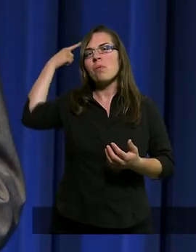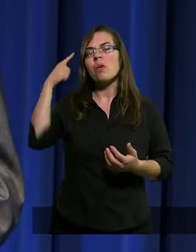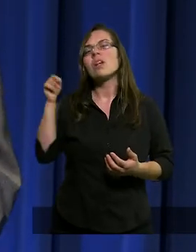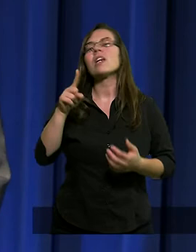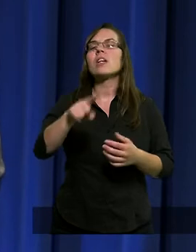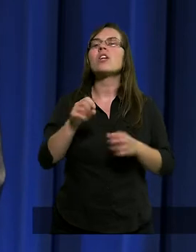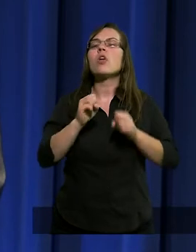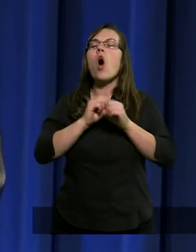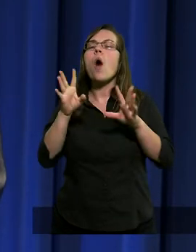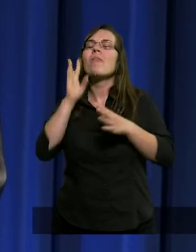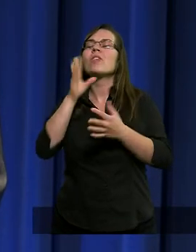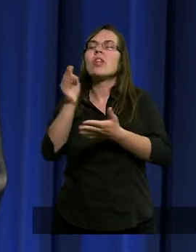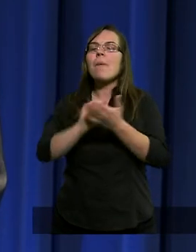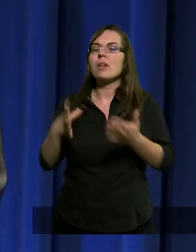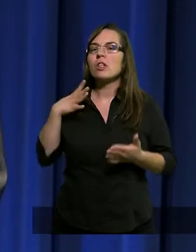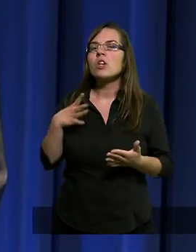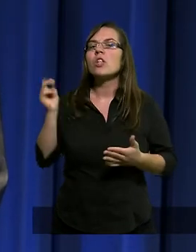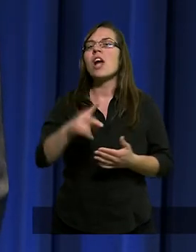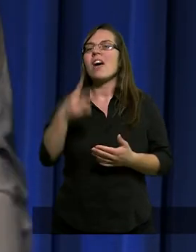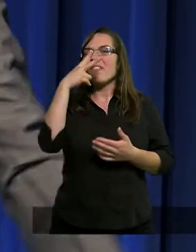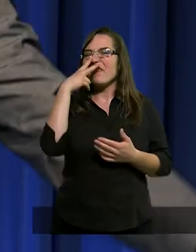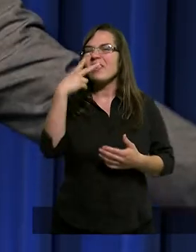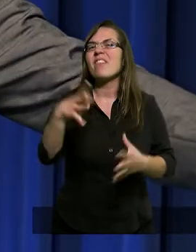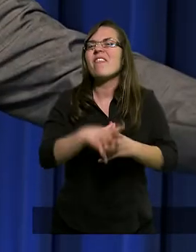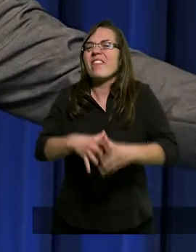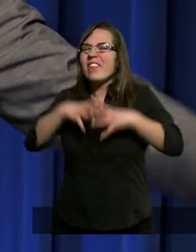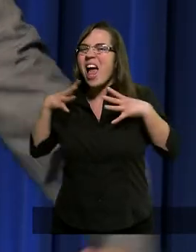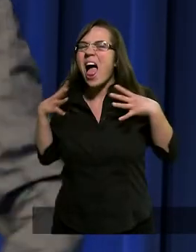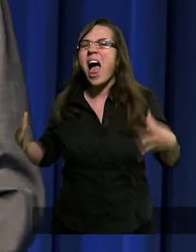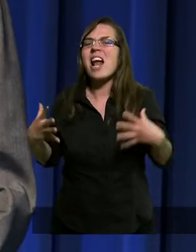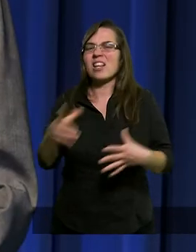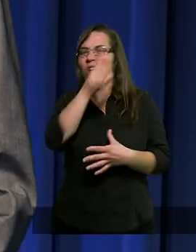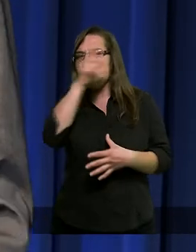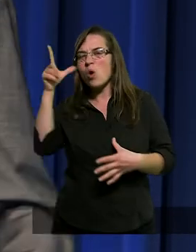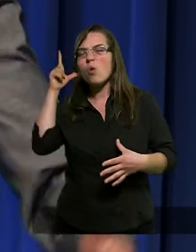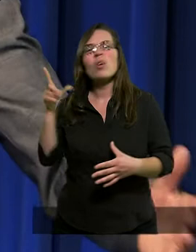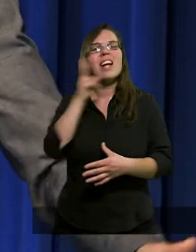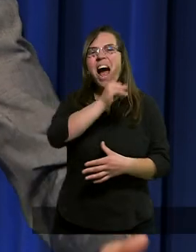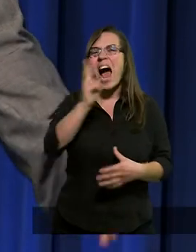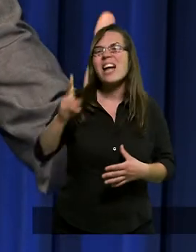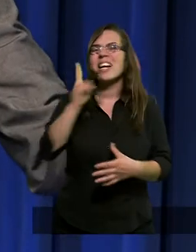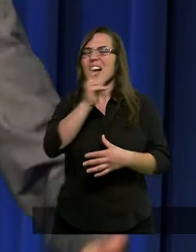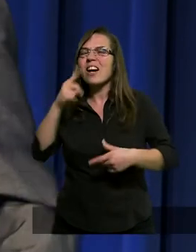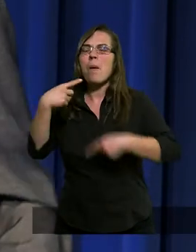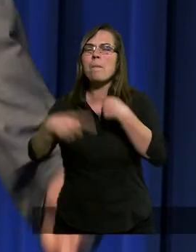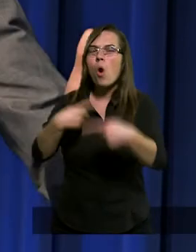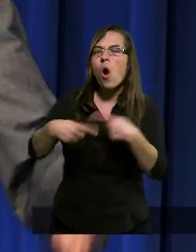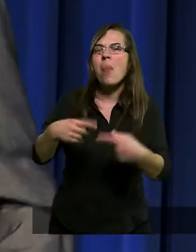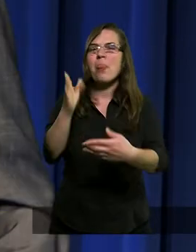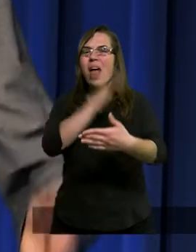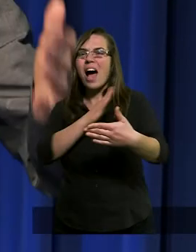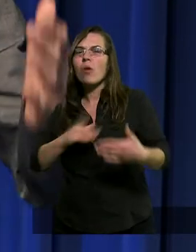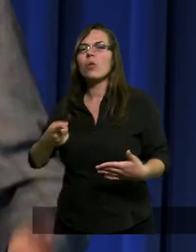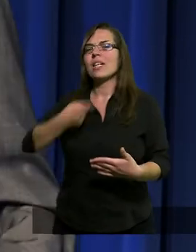to, co jest w objawieniu napisane. Że widziałem wielki lud z każdego pokolenia,